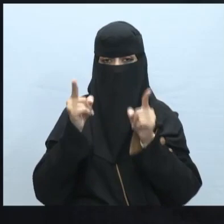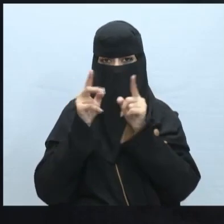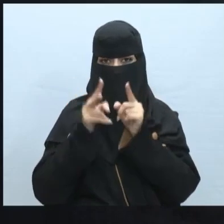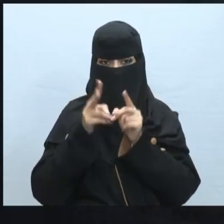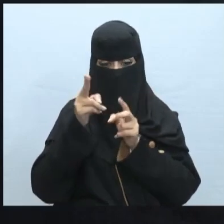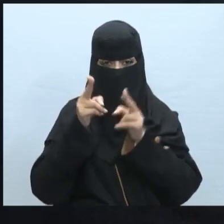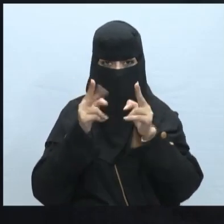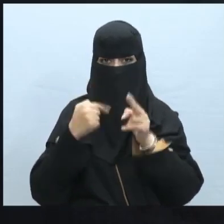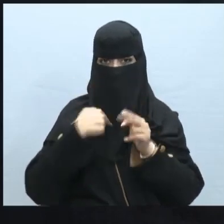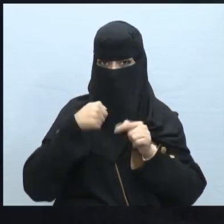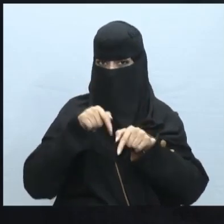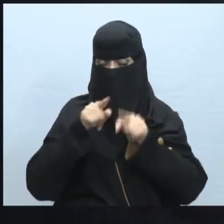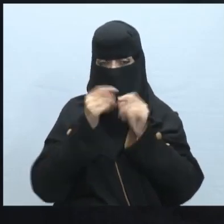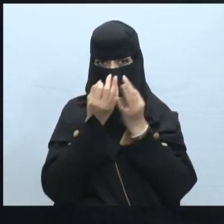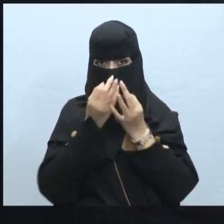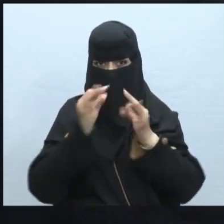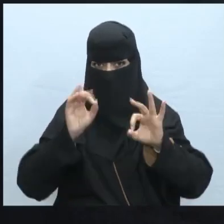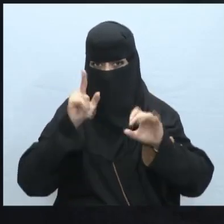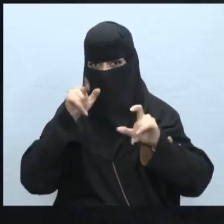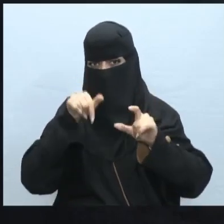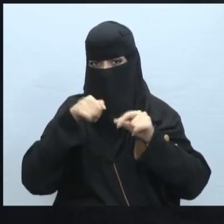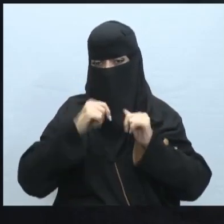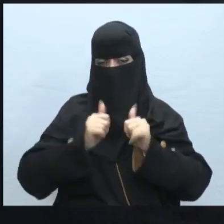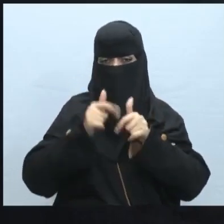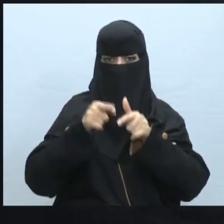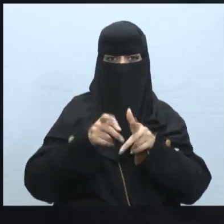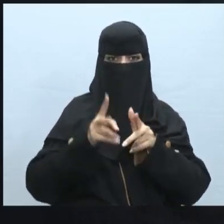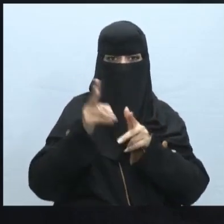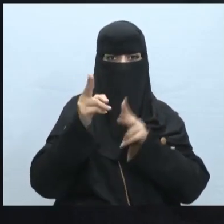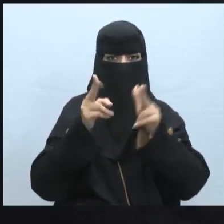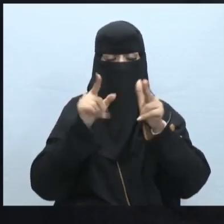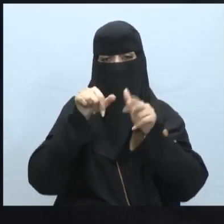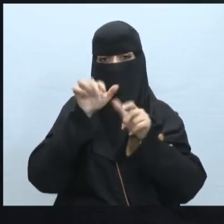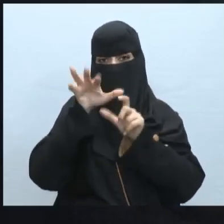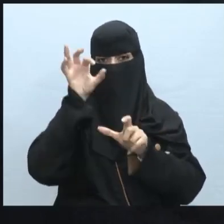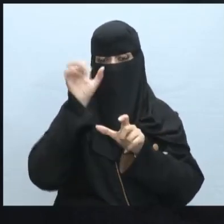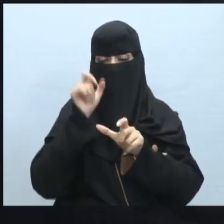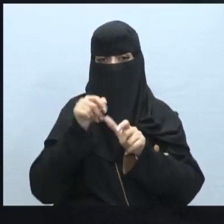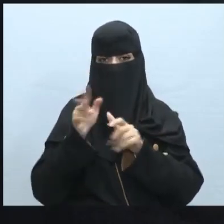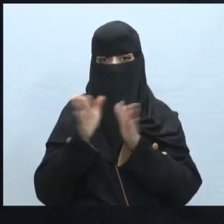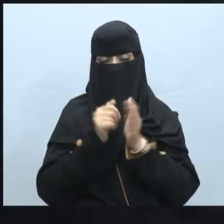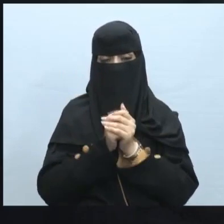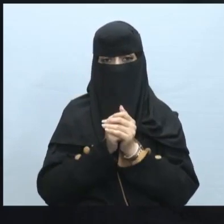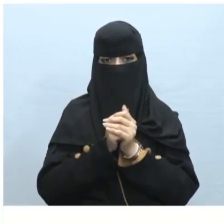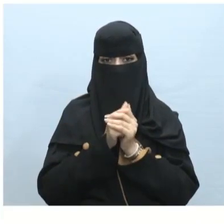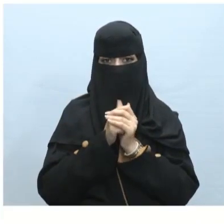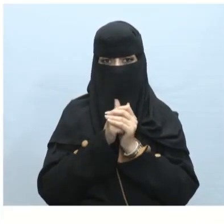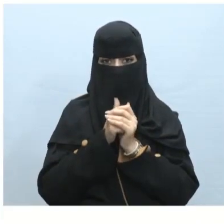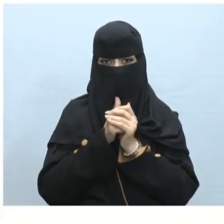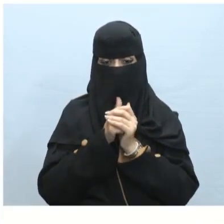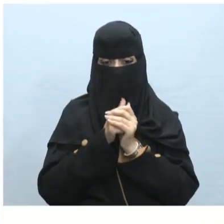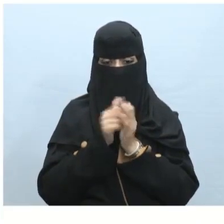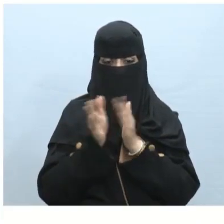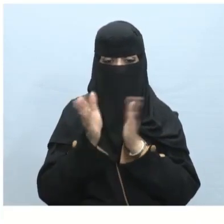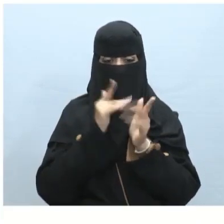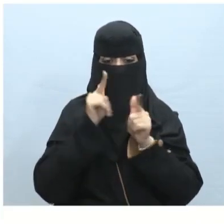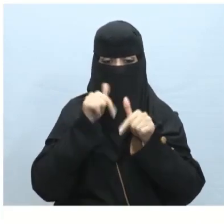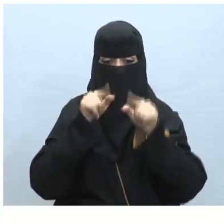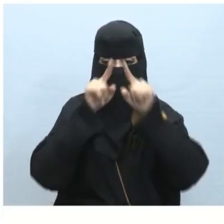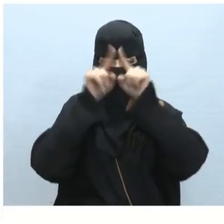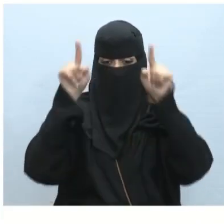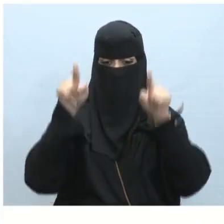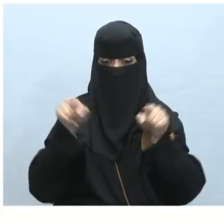محدد من المقطع ولا تريد كامل المقطع نستطيع استخدام أيقونة اقتطاع الصوت أيضا